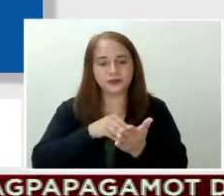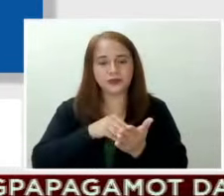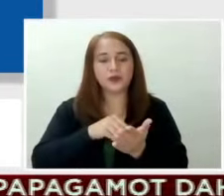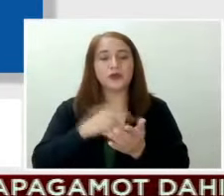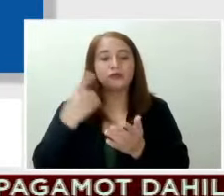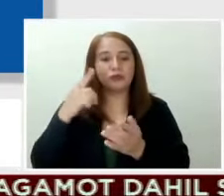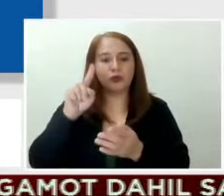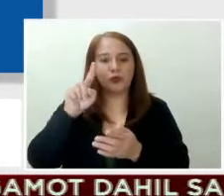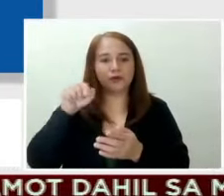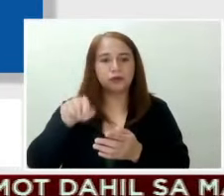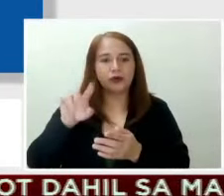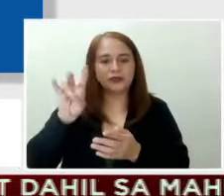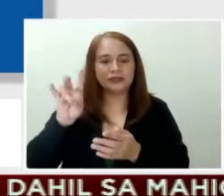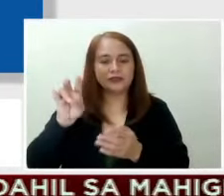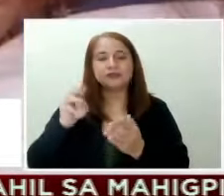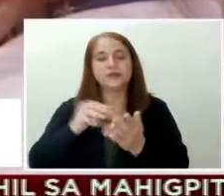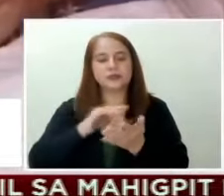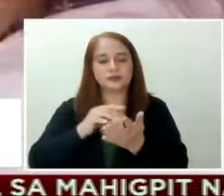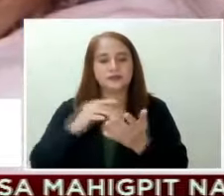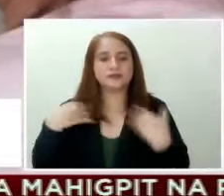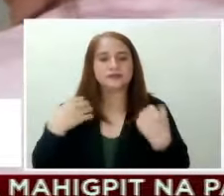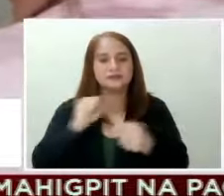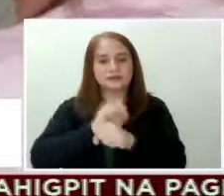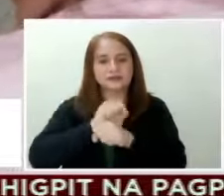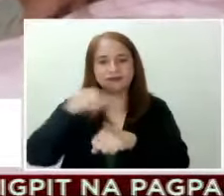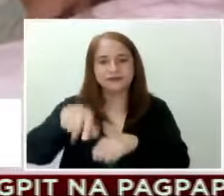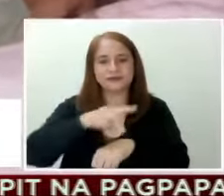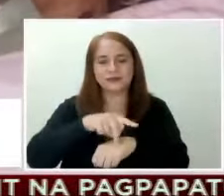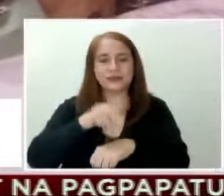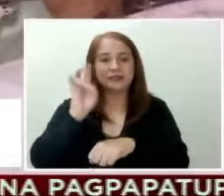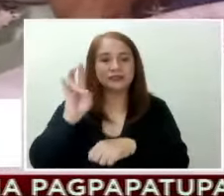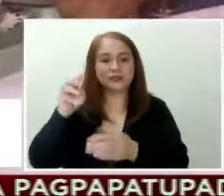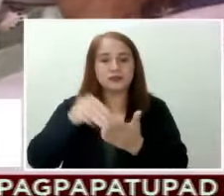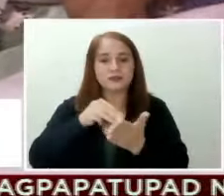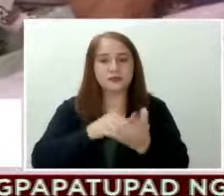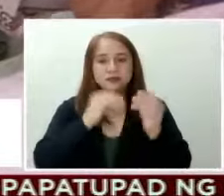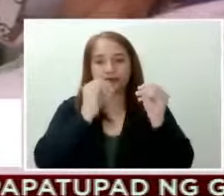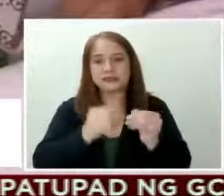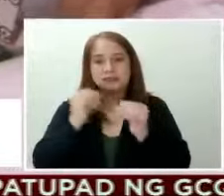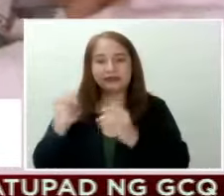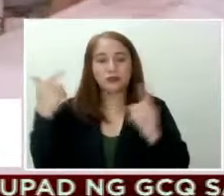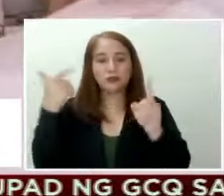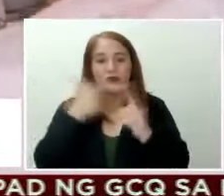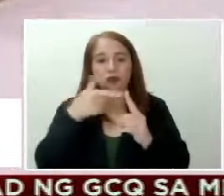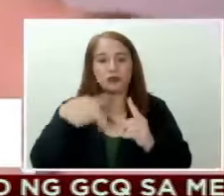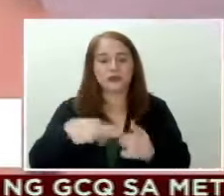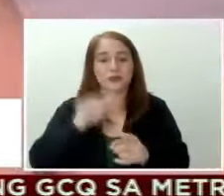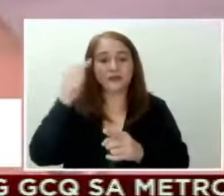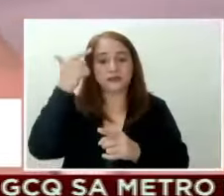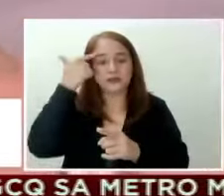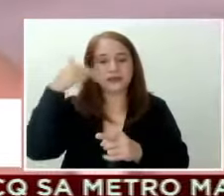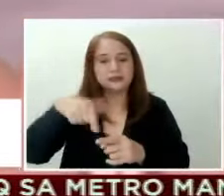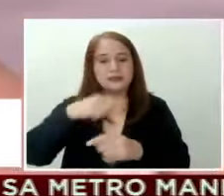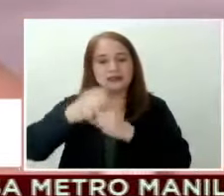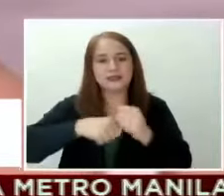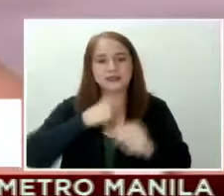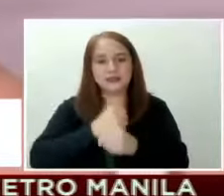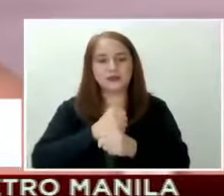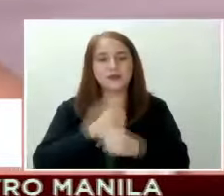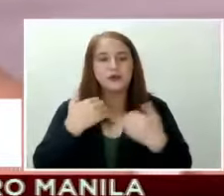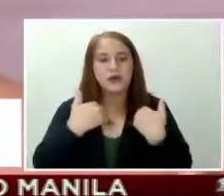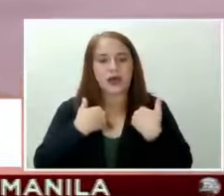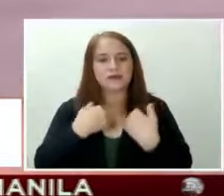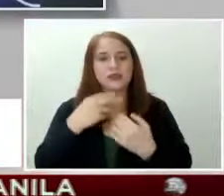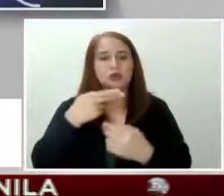1.7 million na health workers sa bansa. 70 million na individual ang target bakunahan ng gobyerno ngayong taon para magkaroon ng herd